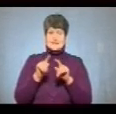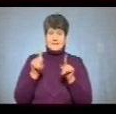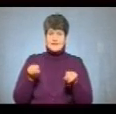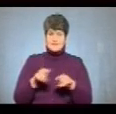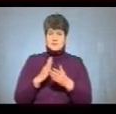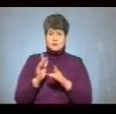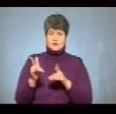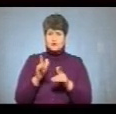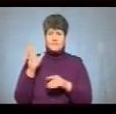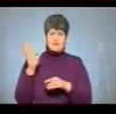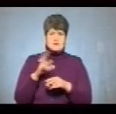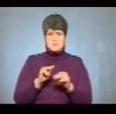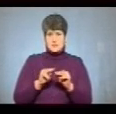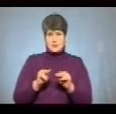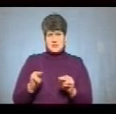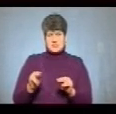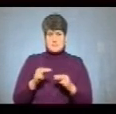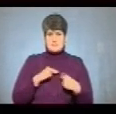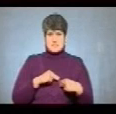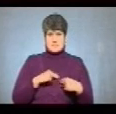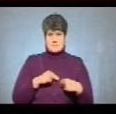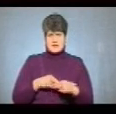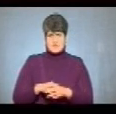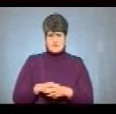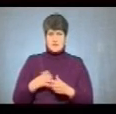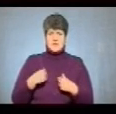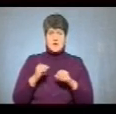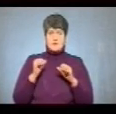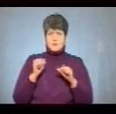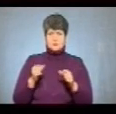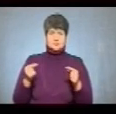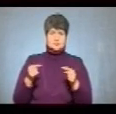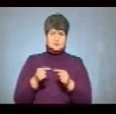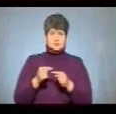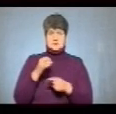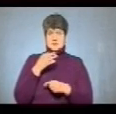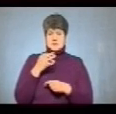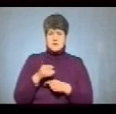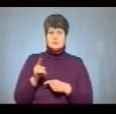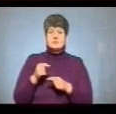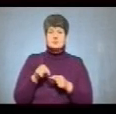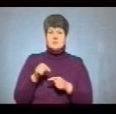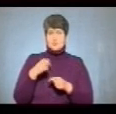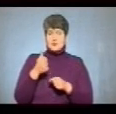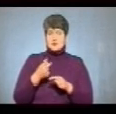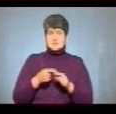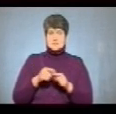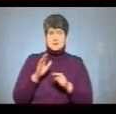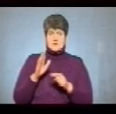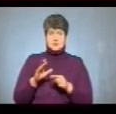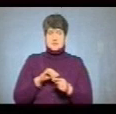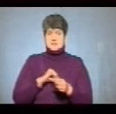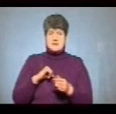бути готові усі педагогічні працівники. Я можу впевненістю сказати, що цьогоріч це будуть самі